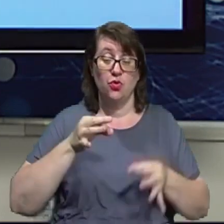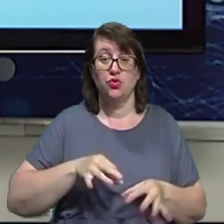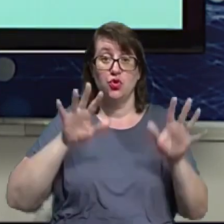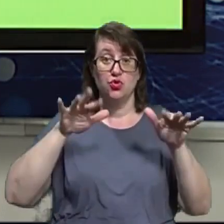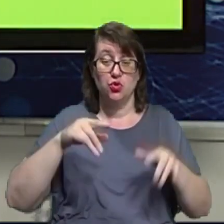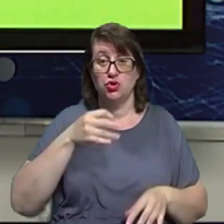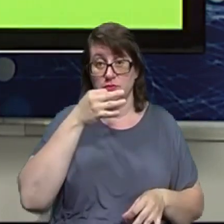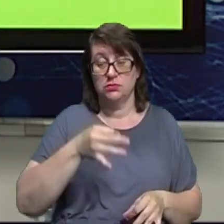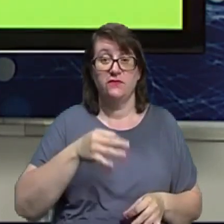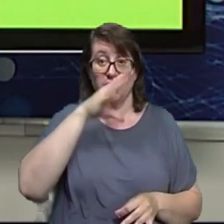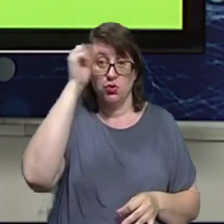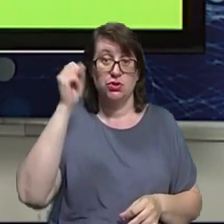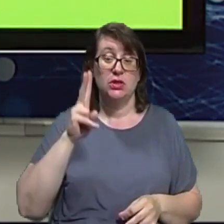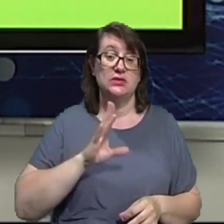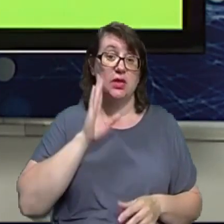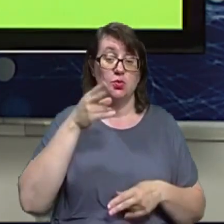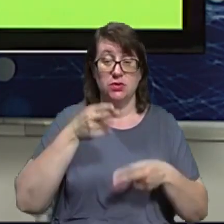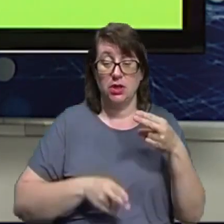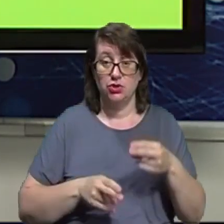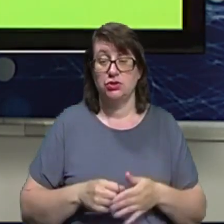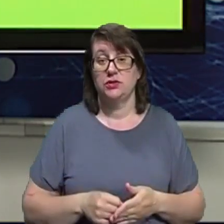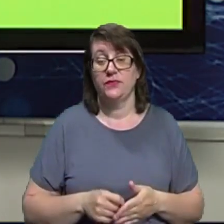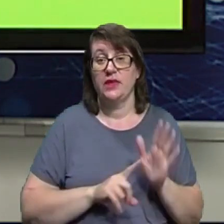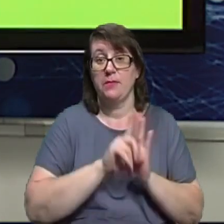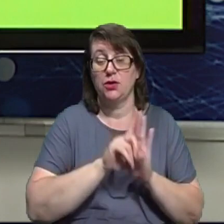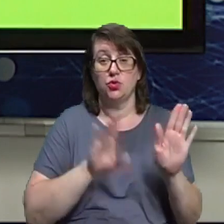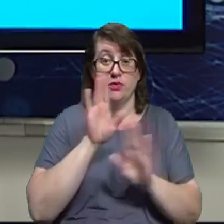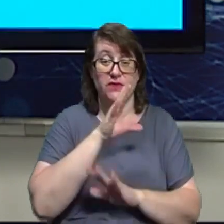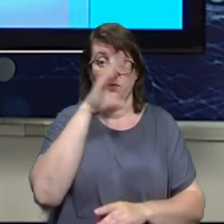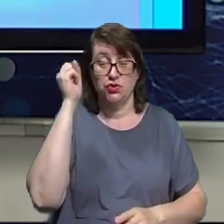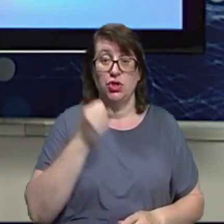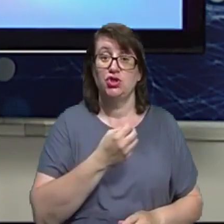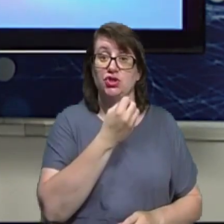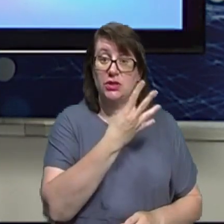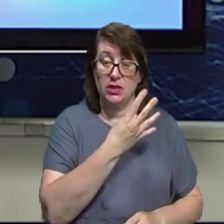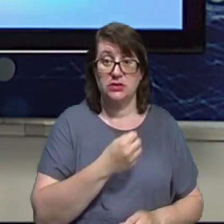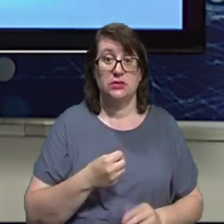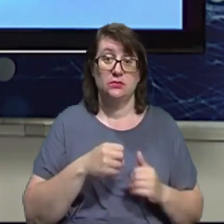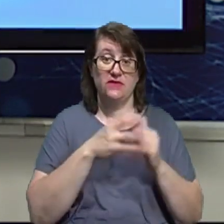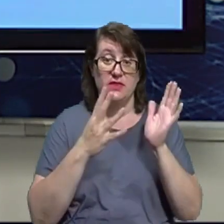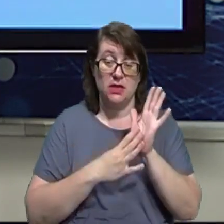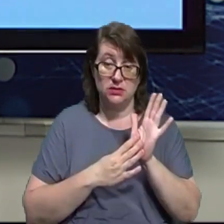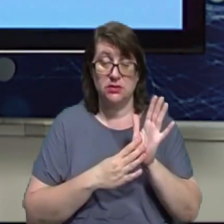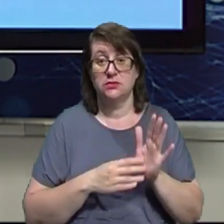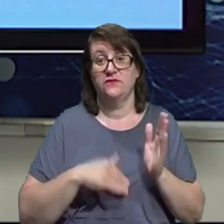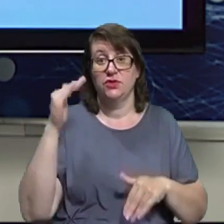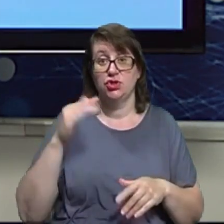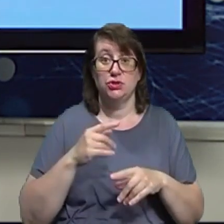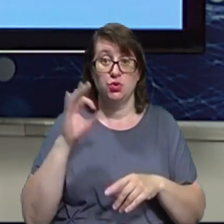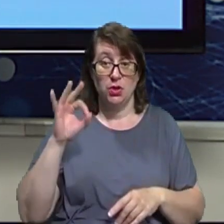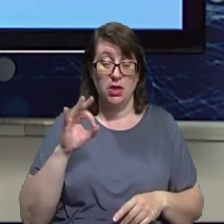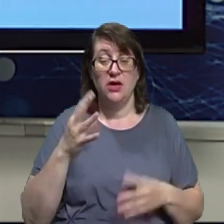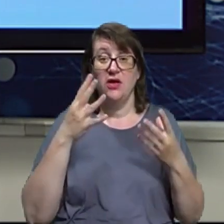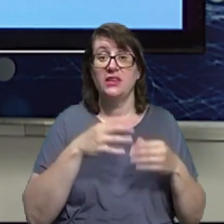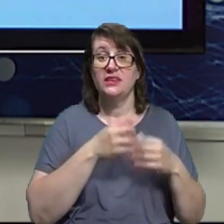вночі, який зранку закінчиться. Температура повітря вночі від 14 до 19 градусів вище нуля, в день від 19